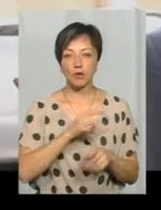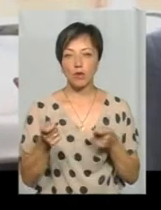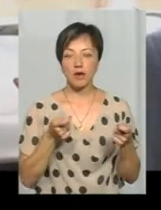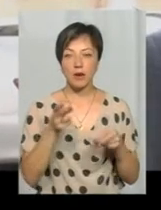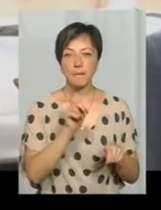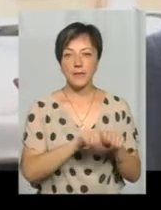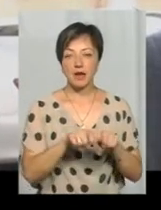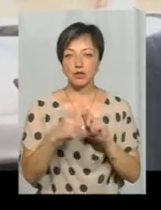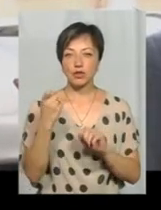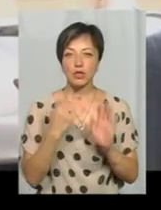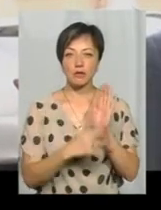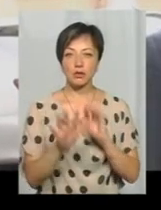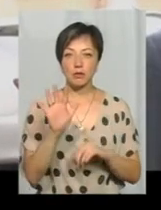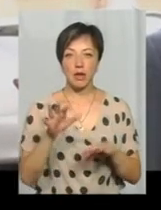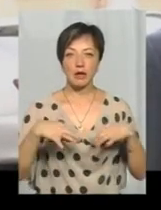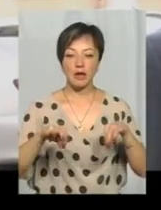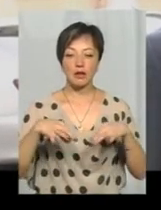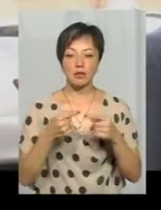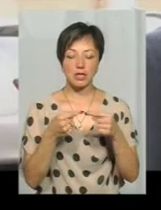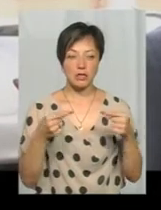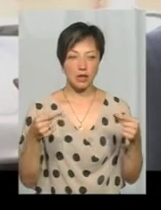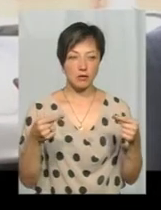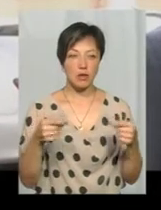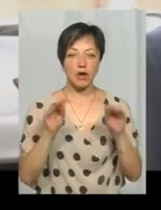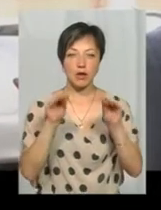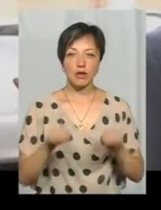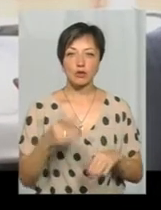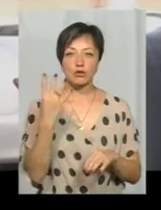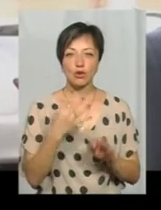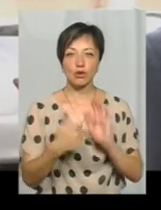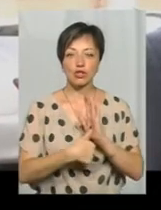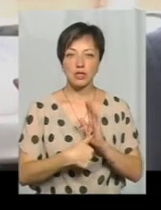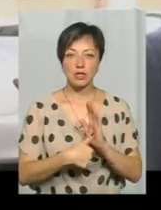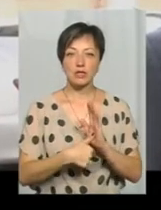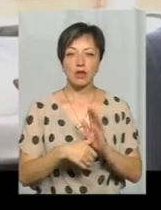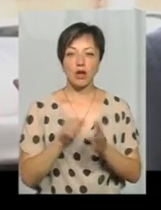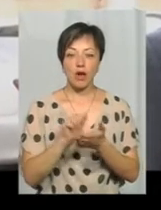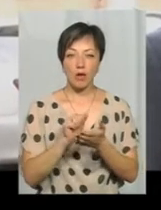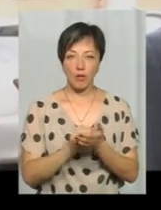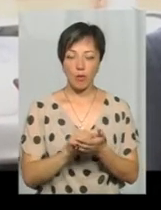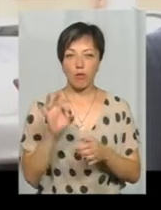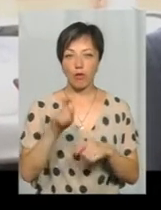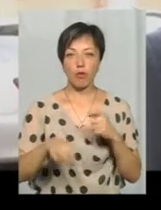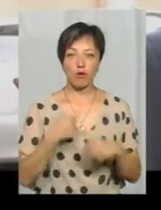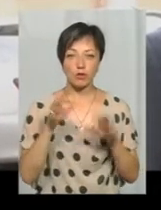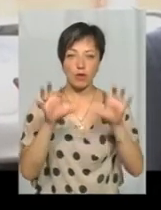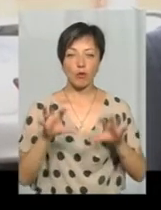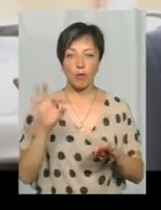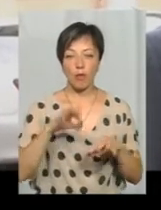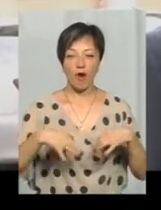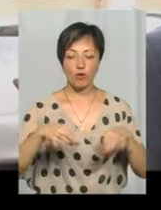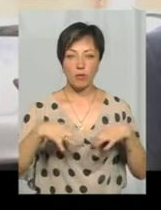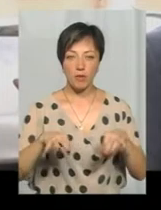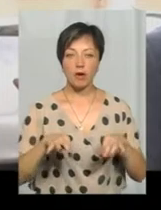перевірено вже 195 транспортних засобів, складено 46 актів про порушення законодавства про автомобільний транспорт,